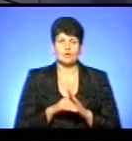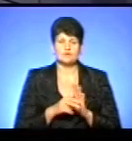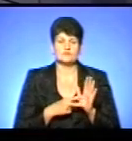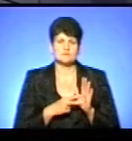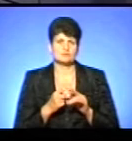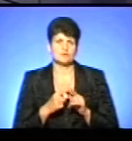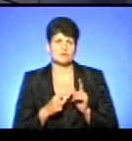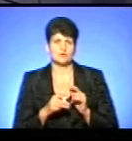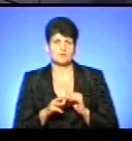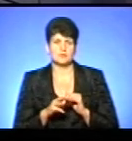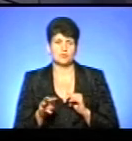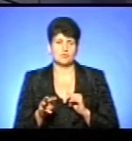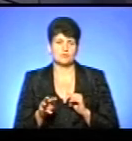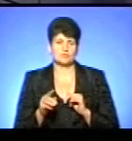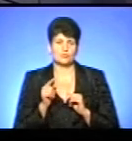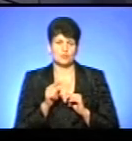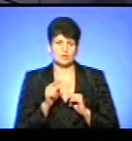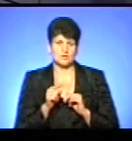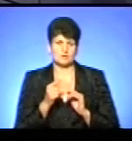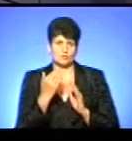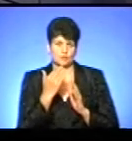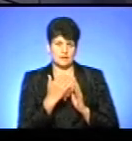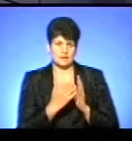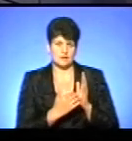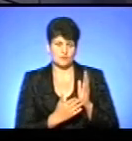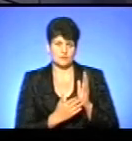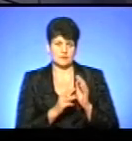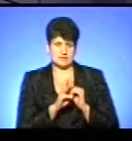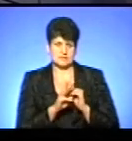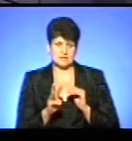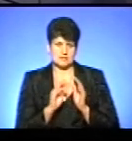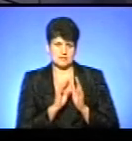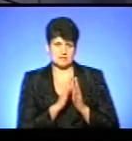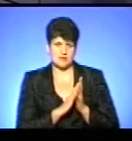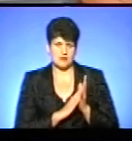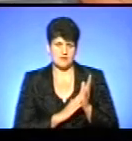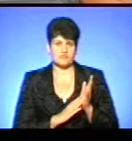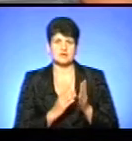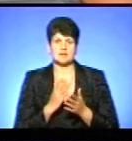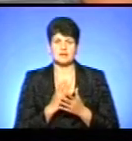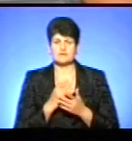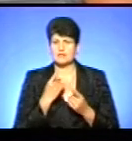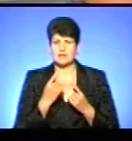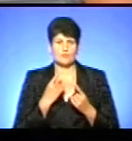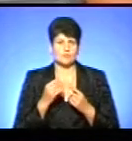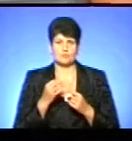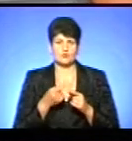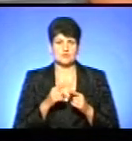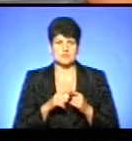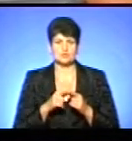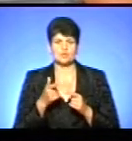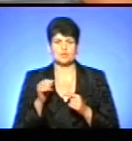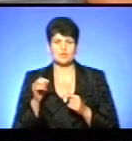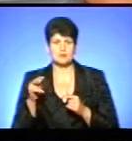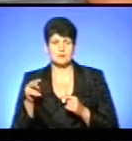,5 мільйонів? Ну, принаймні, по їхній декларуванні, по їхньому сайту, про тих заявок. Вони не говорять про те, що це Google Maps,